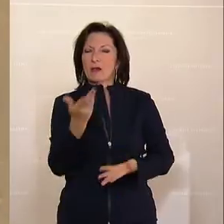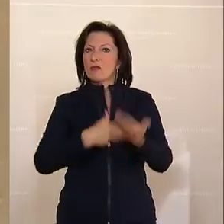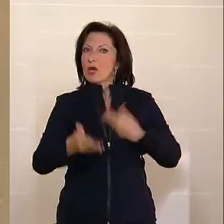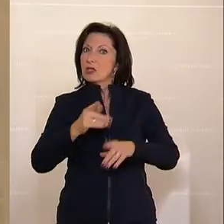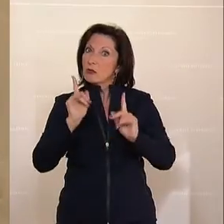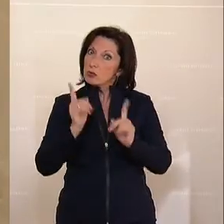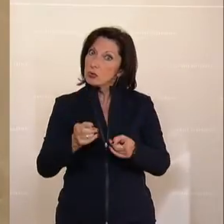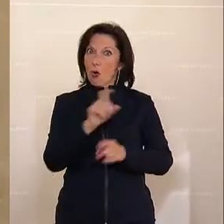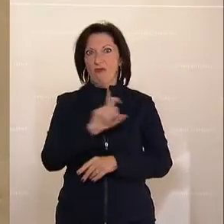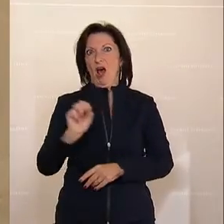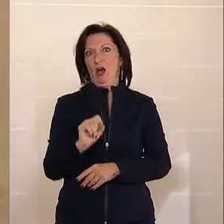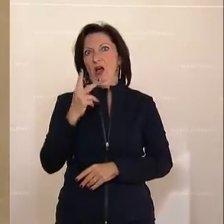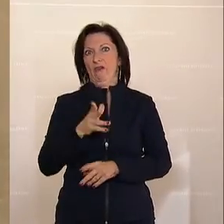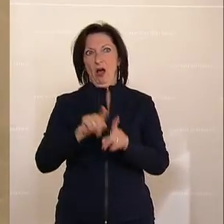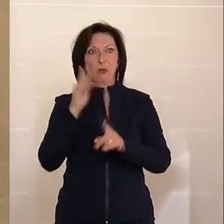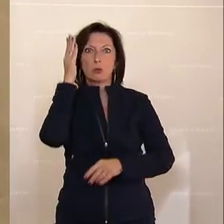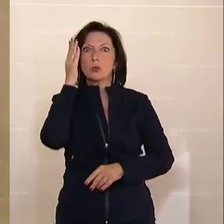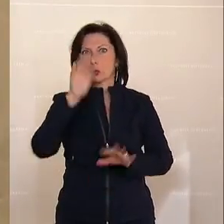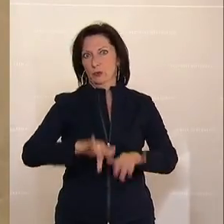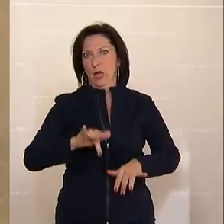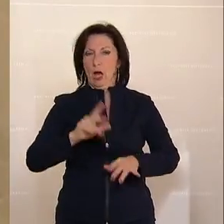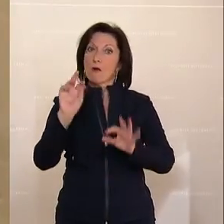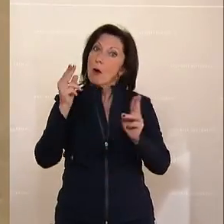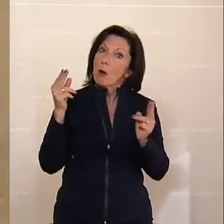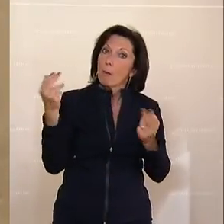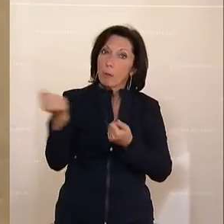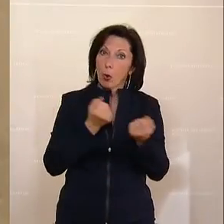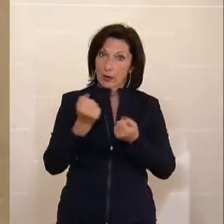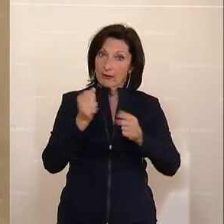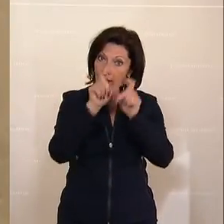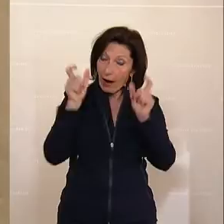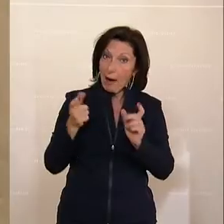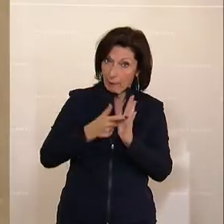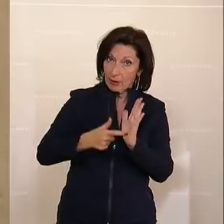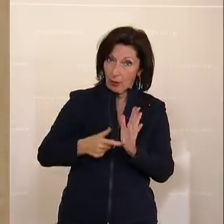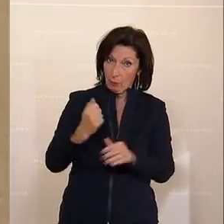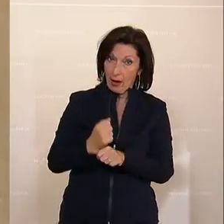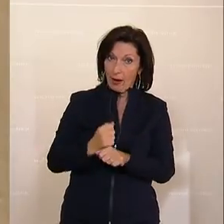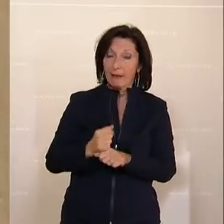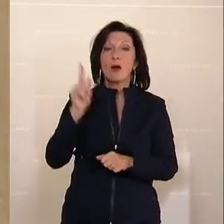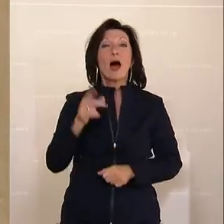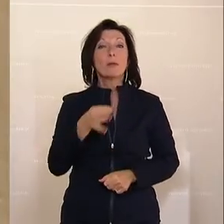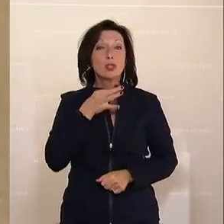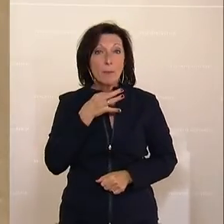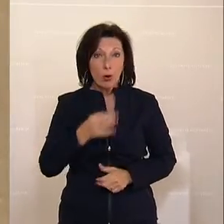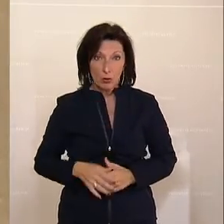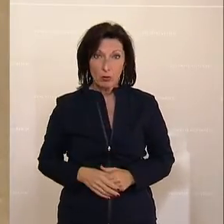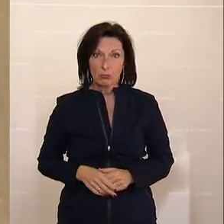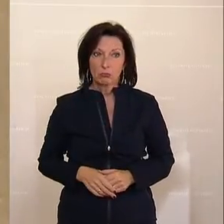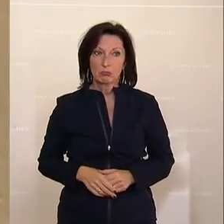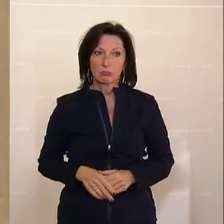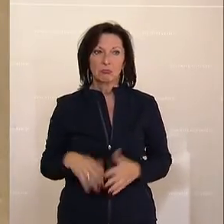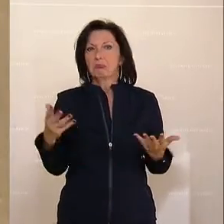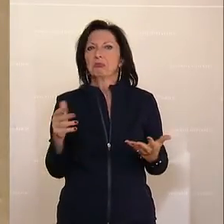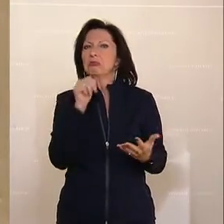entsprechenden Fachkräfte auch in der Zukunft hat. Weil die Politik gestaltete Rahmenbedingungen und die Stimmung kann,